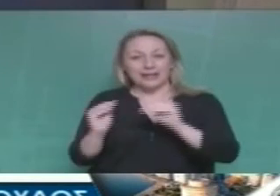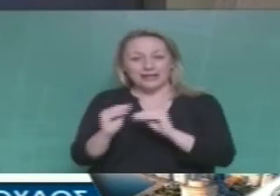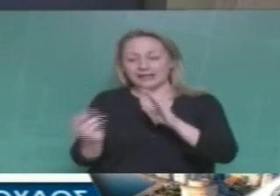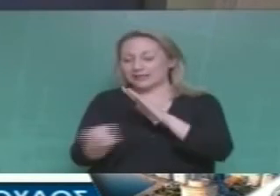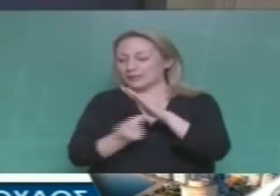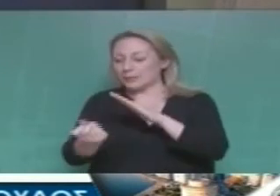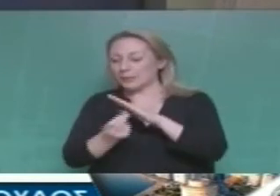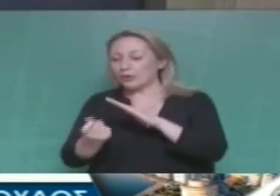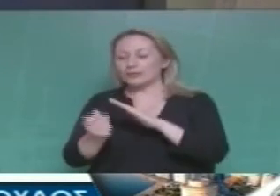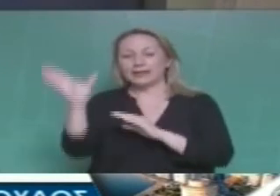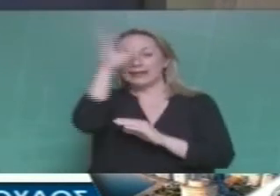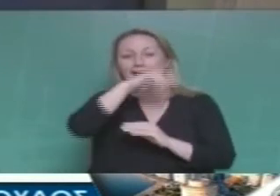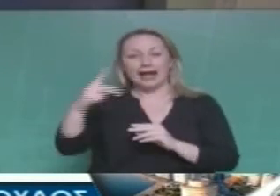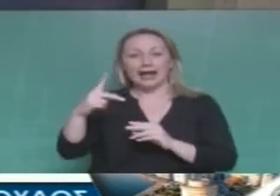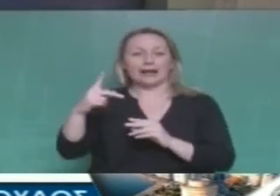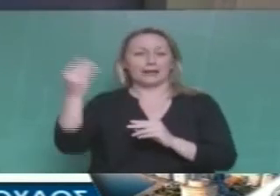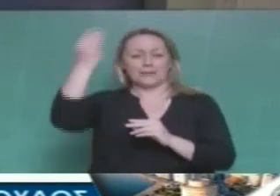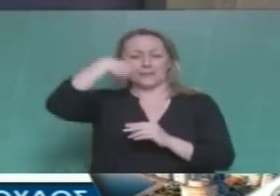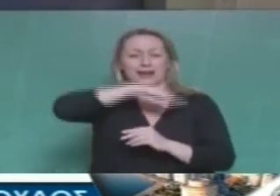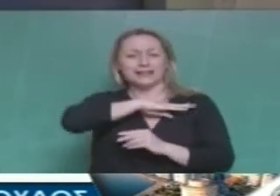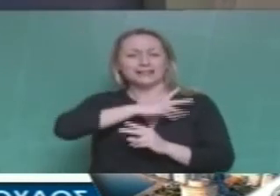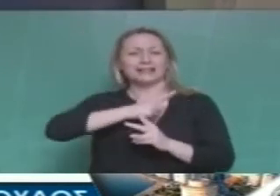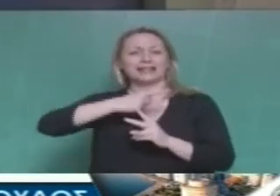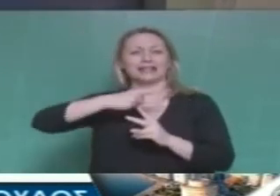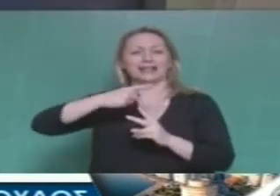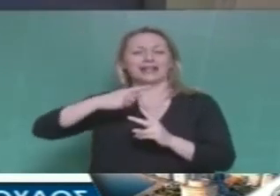Όπως από το Ιράκ, από την Παλαιστίνη κτλ. Από το Κουρδιστάν κτλ.